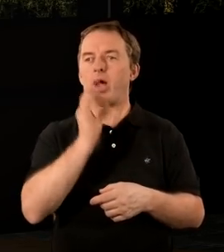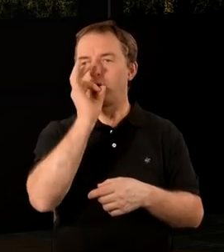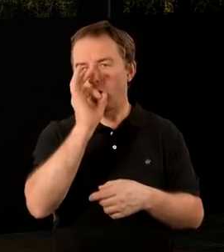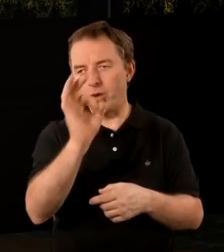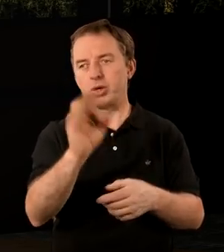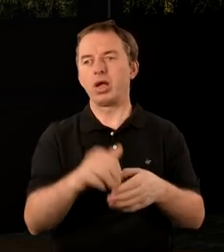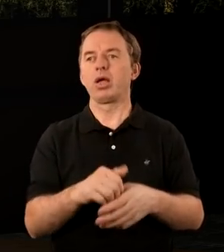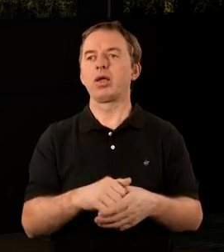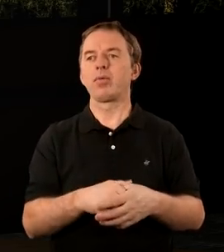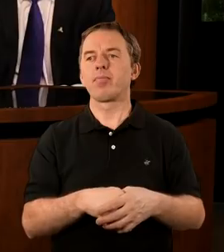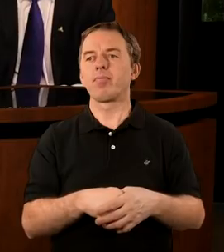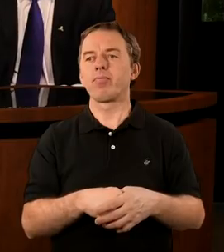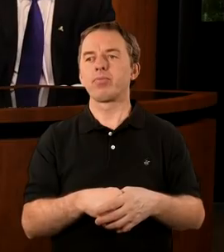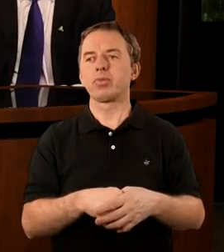dobrze.